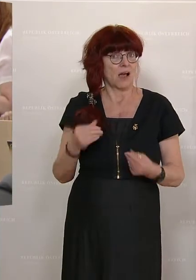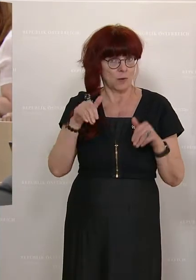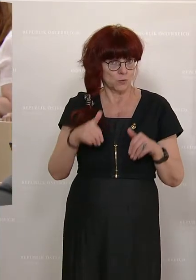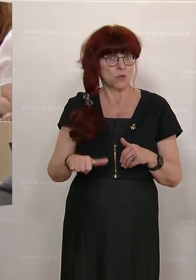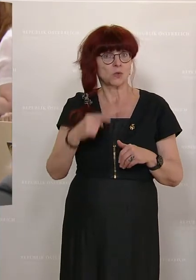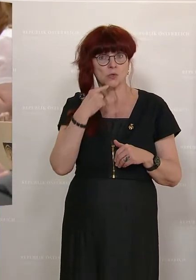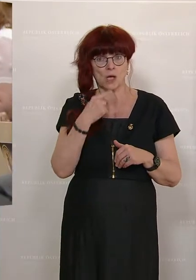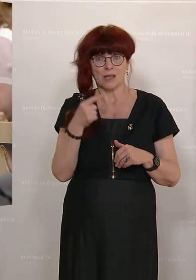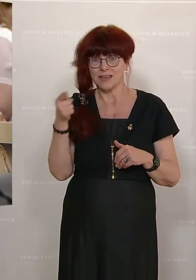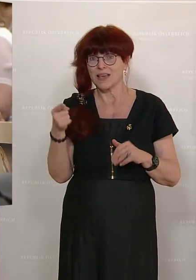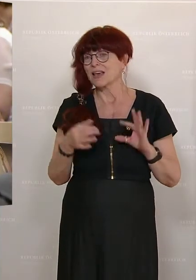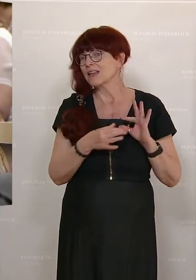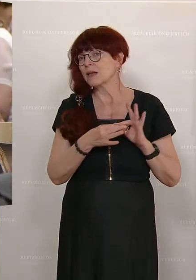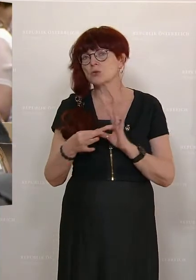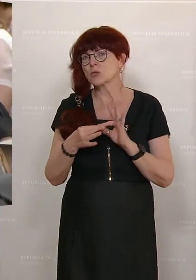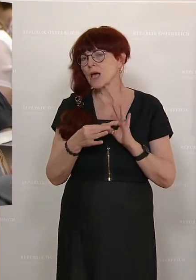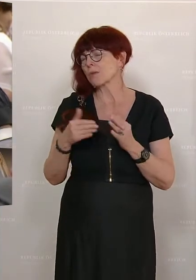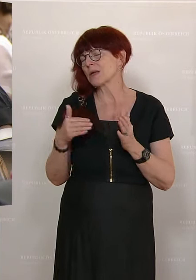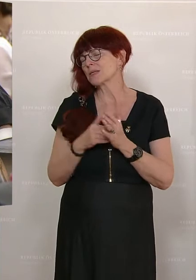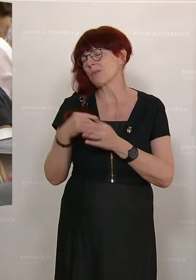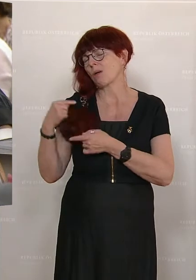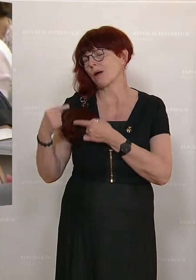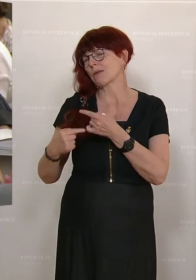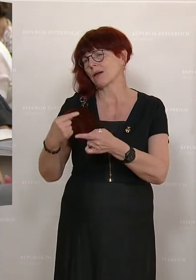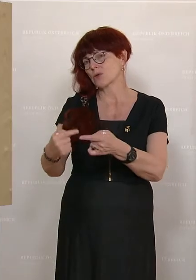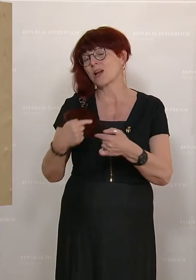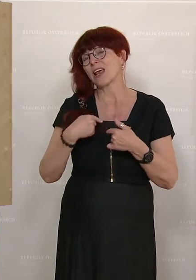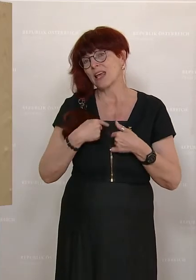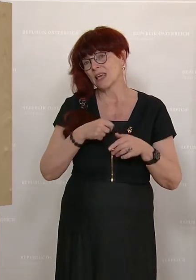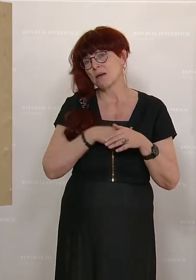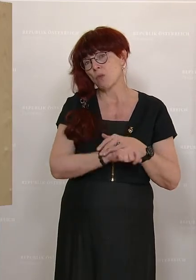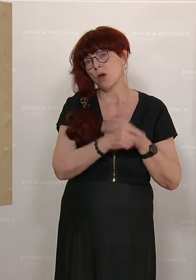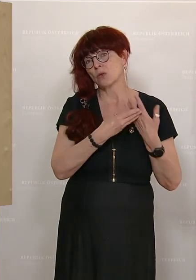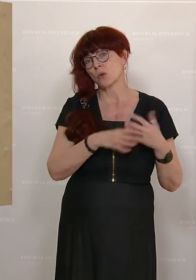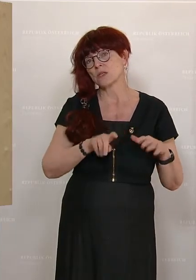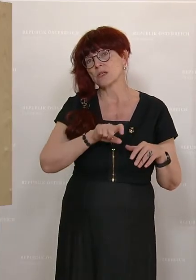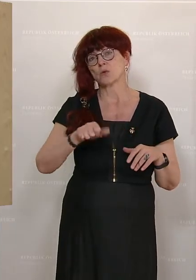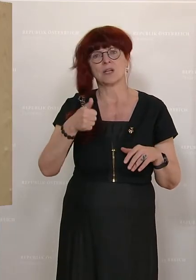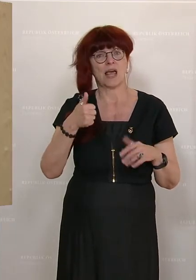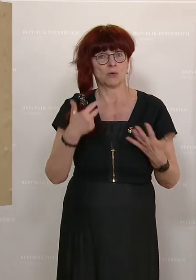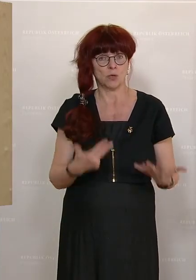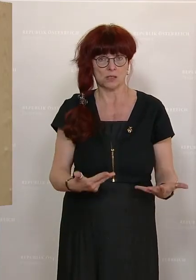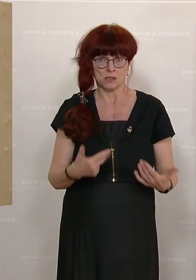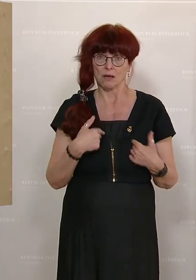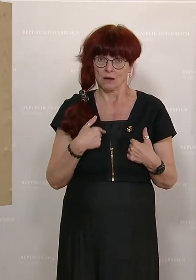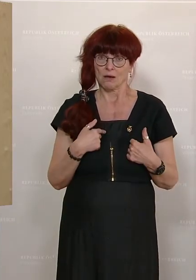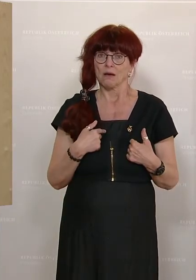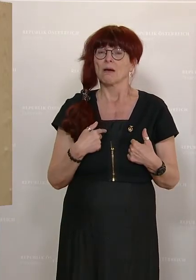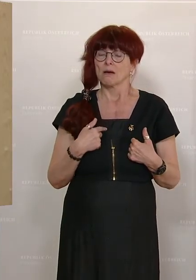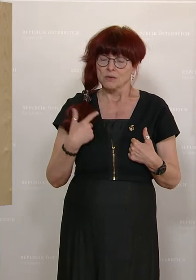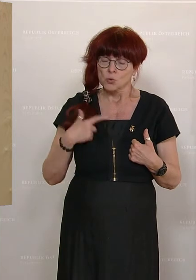diesem Zusammenhang braucht es wohl Generationen. Ich bin Jahrgang 1981. Ich bedauere mittlerweile